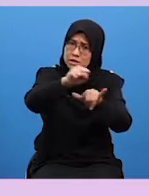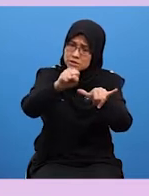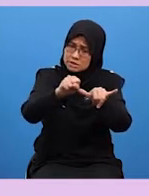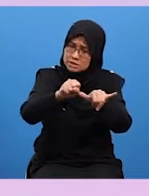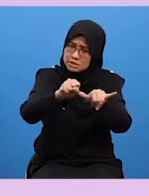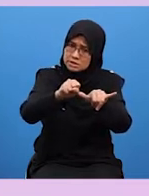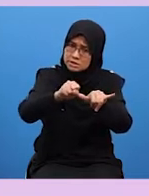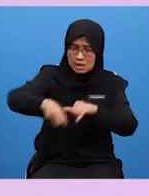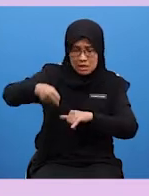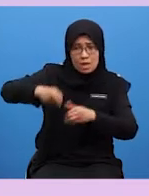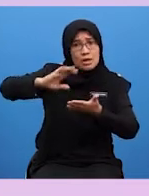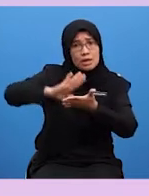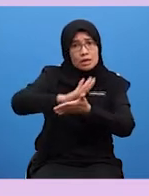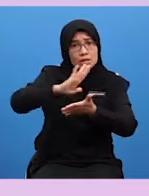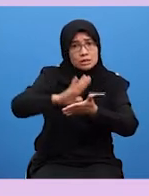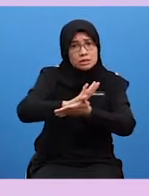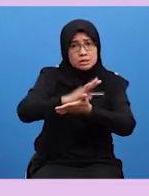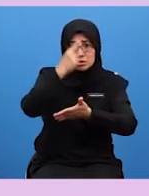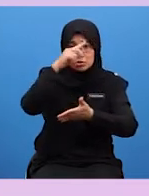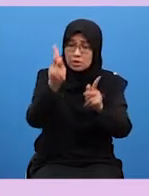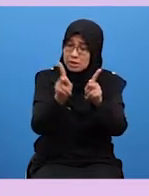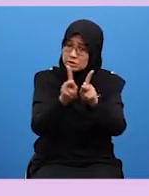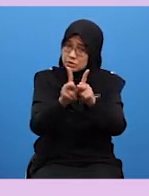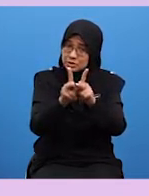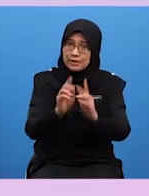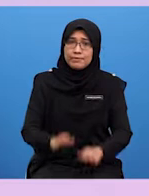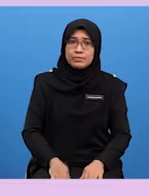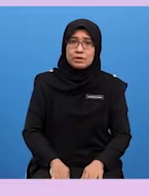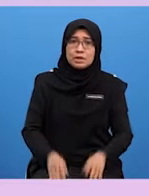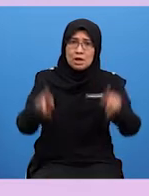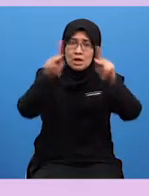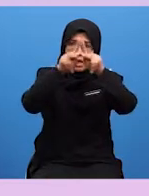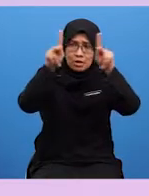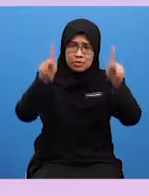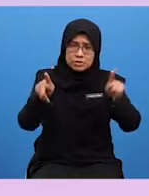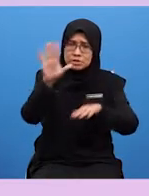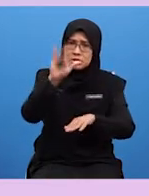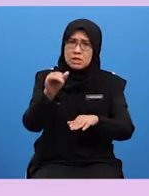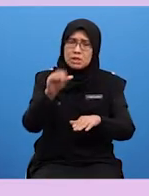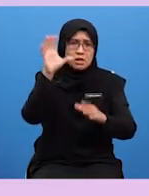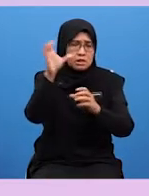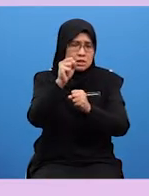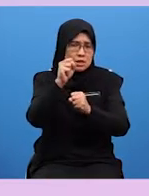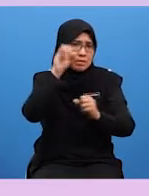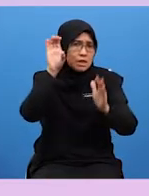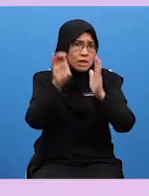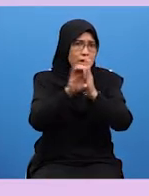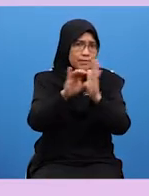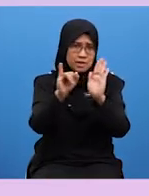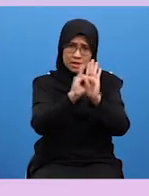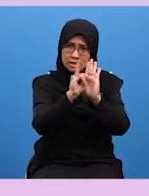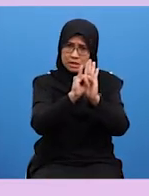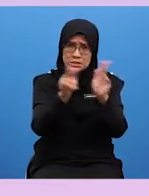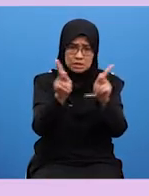berkenaan Kelima, poster yang dapat menggambarkan identiti kasut capal